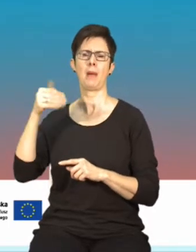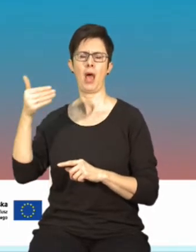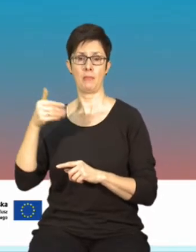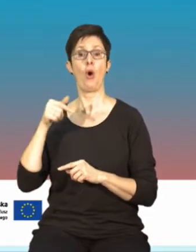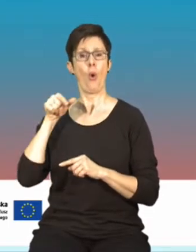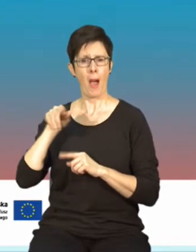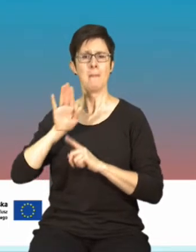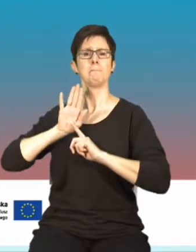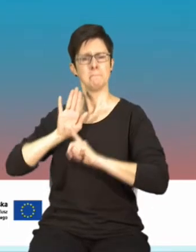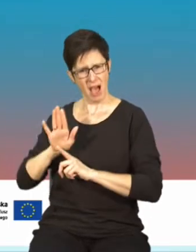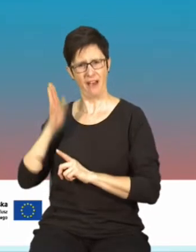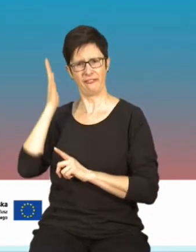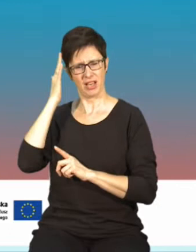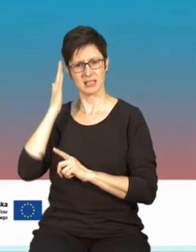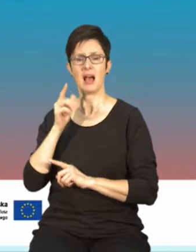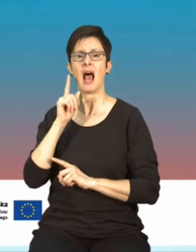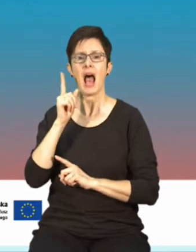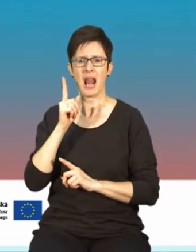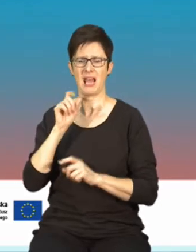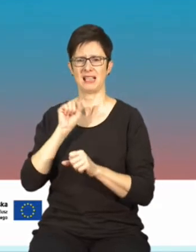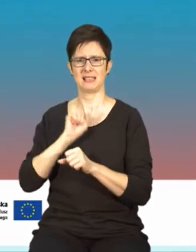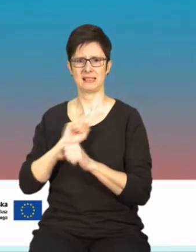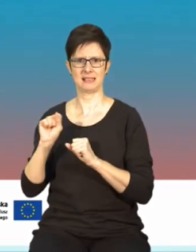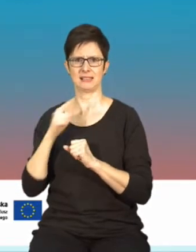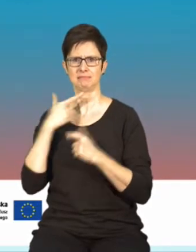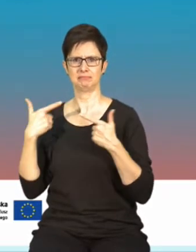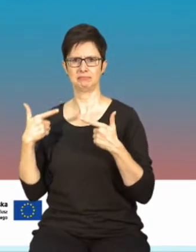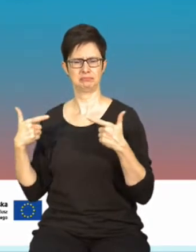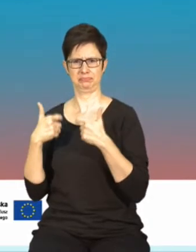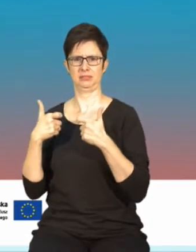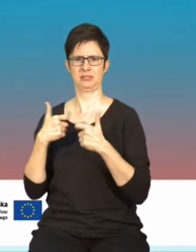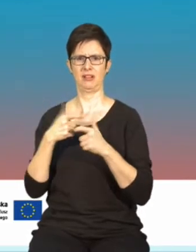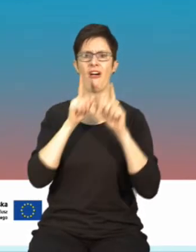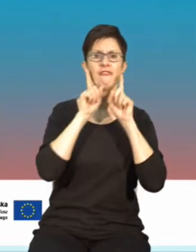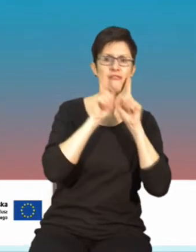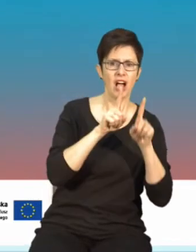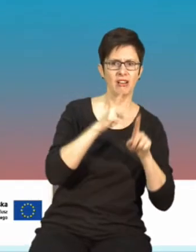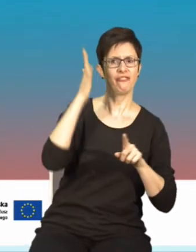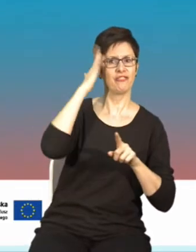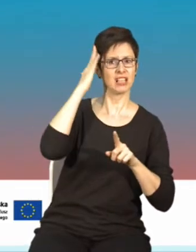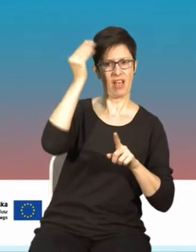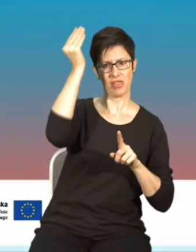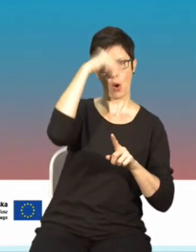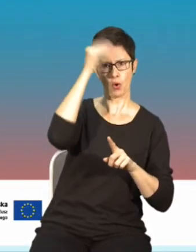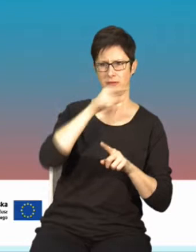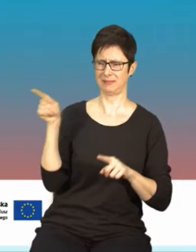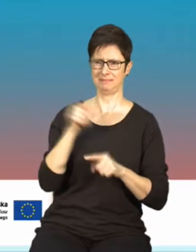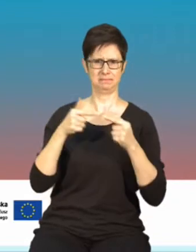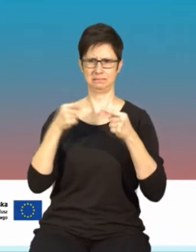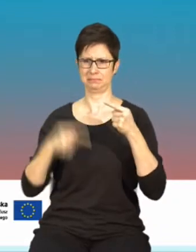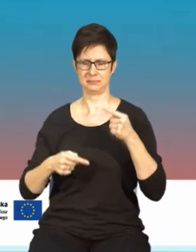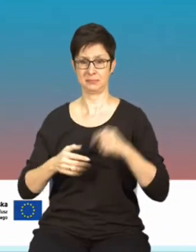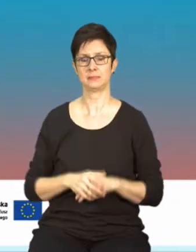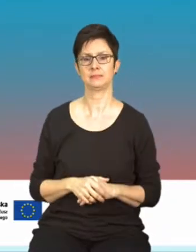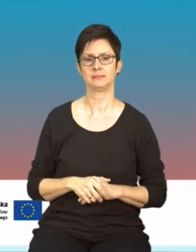ona ją ma. Natomiast ta wiedza jest często sprzeczna z taką rzetelną wiedzą naukową. W zakresie wiedzy